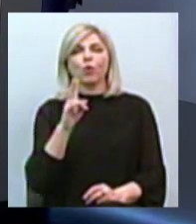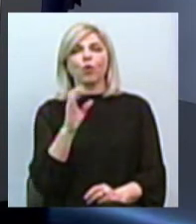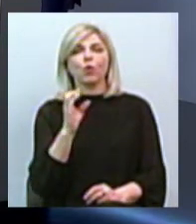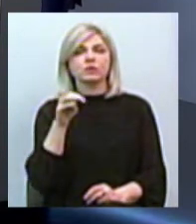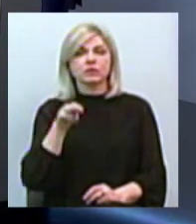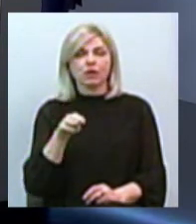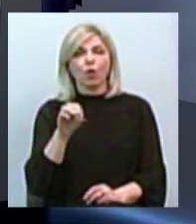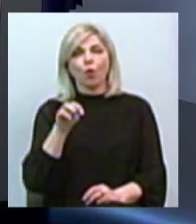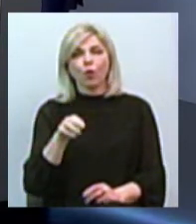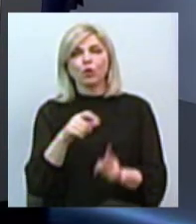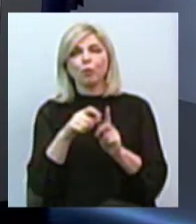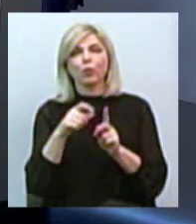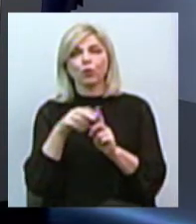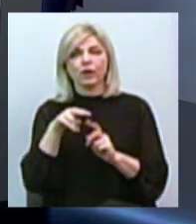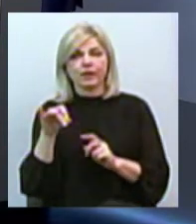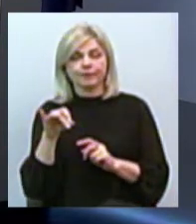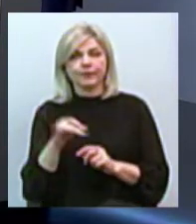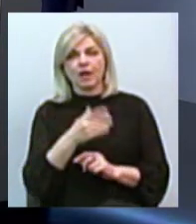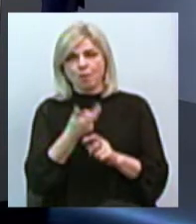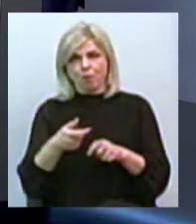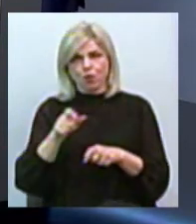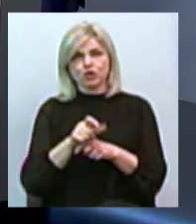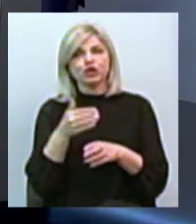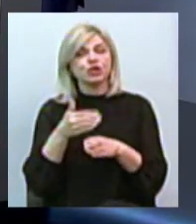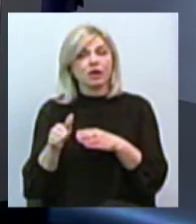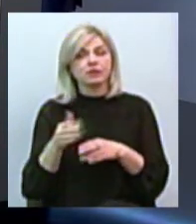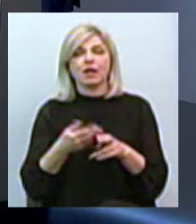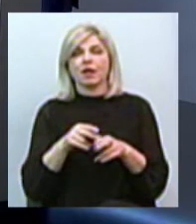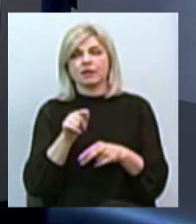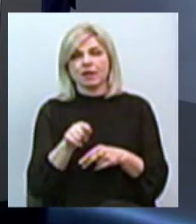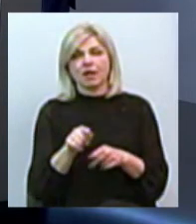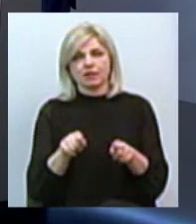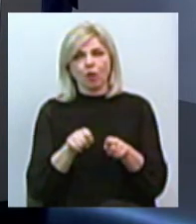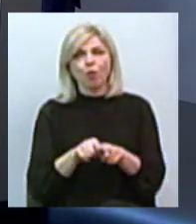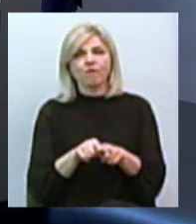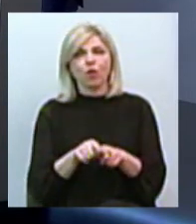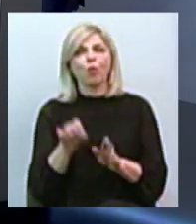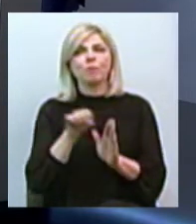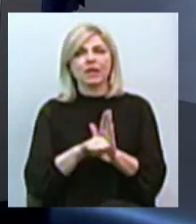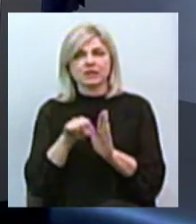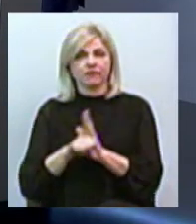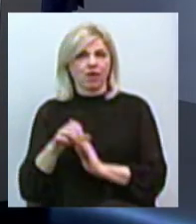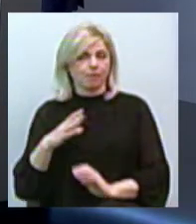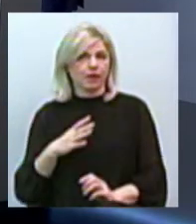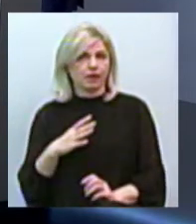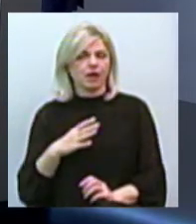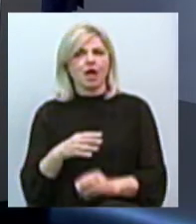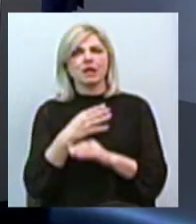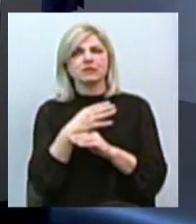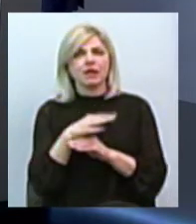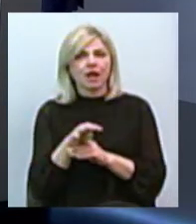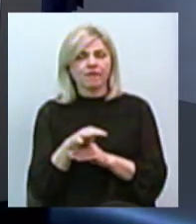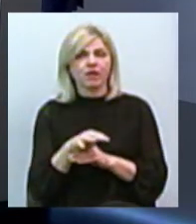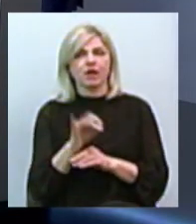мабуть, більша частина, це именно такого роду вбійства були, розстрілювали